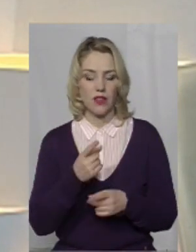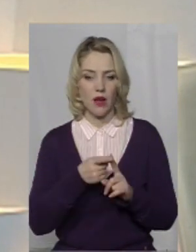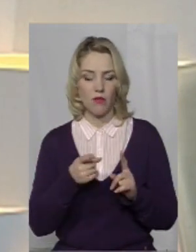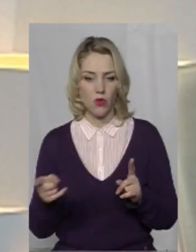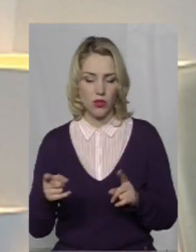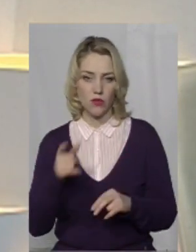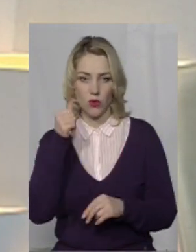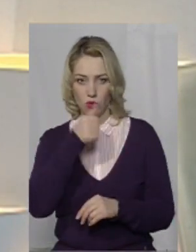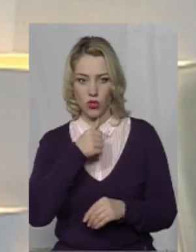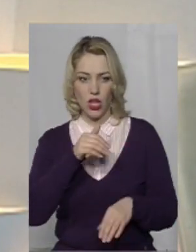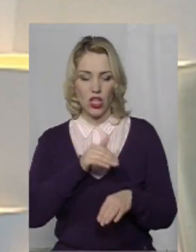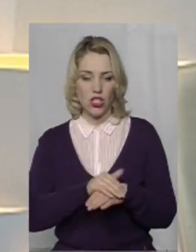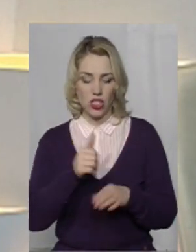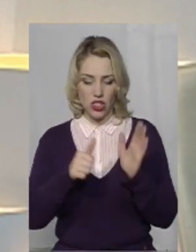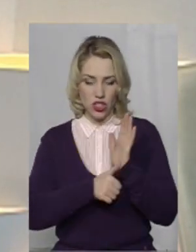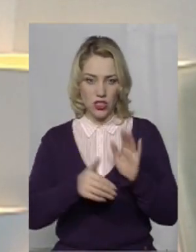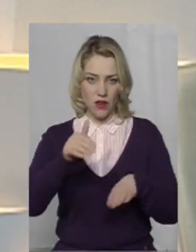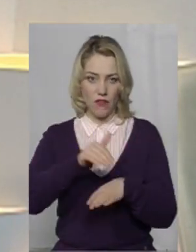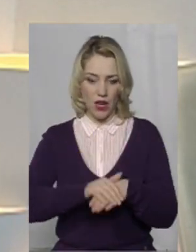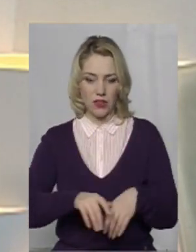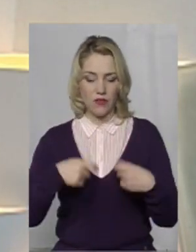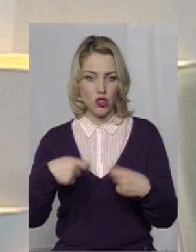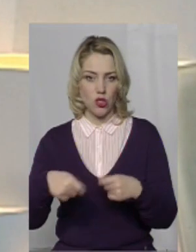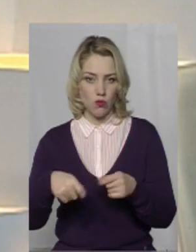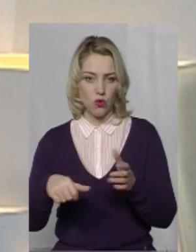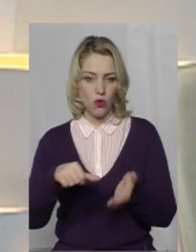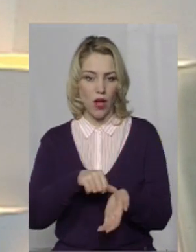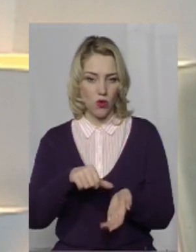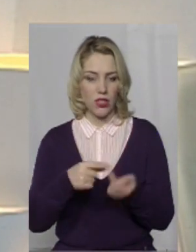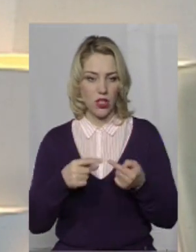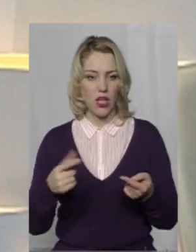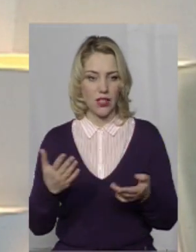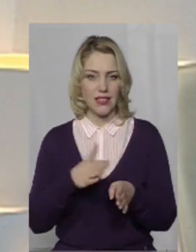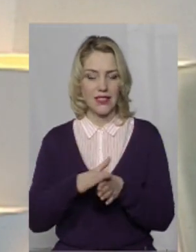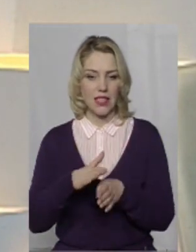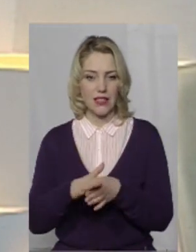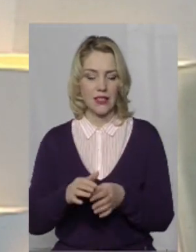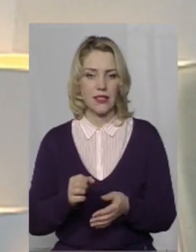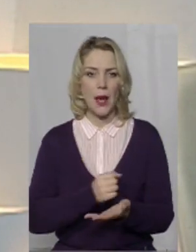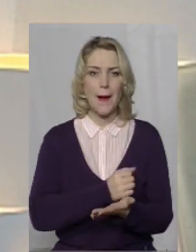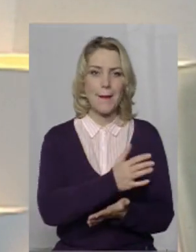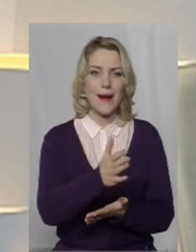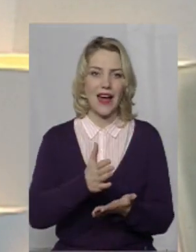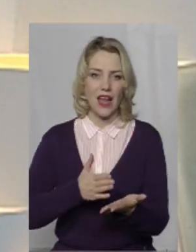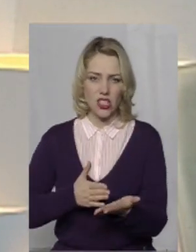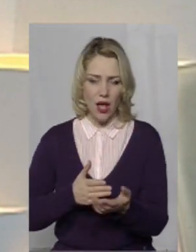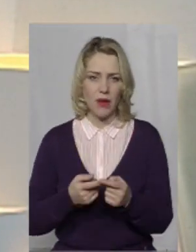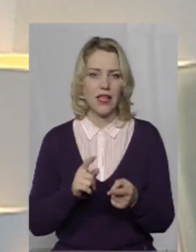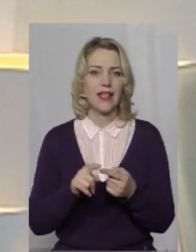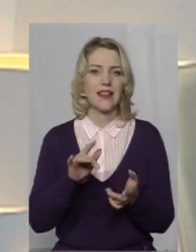року 6 фактів збуту наркотичних речовин, які здійснювалися мережами інтернет.